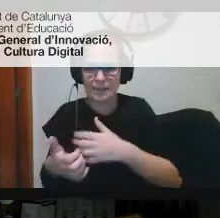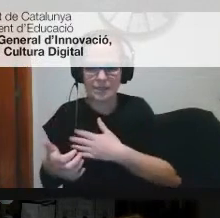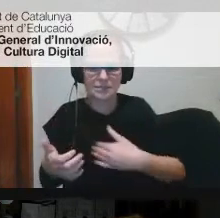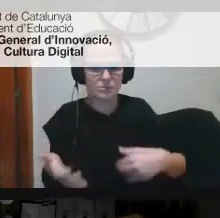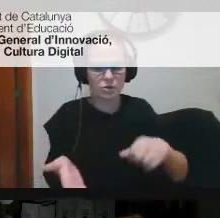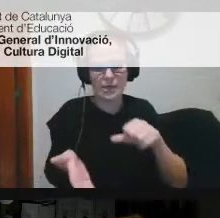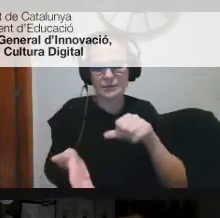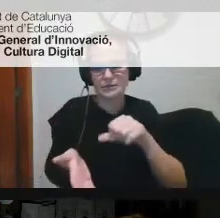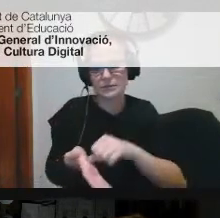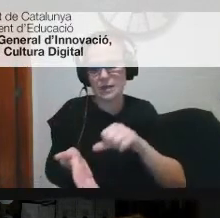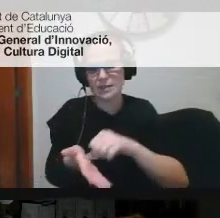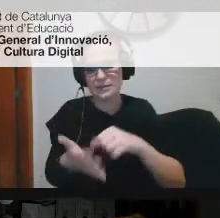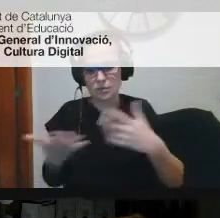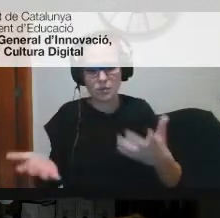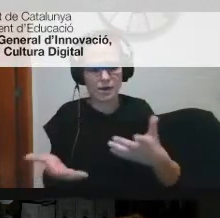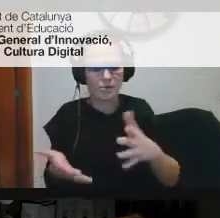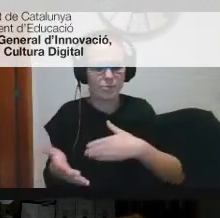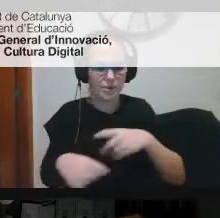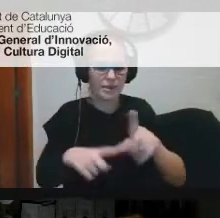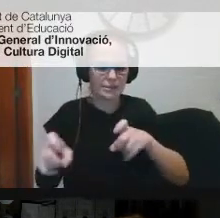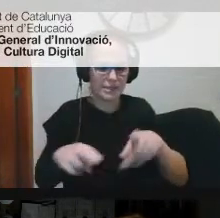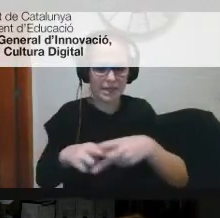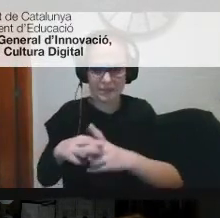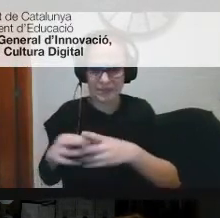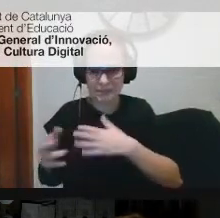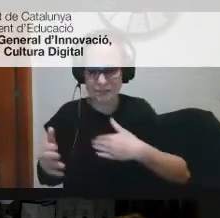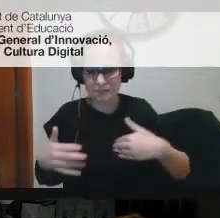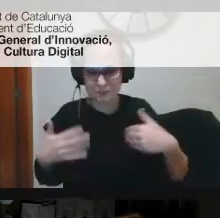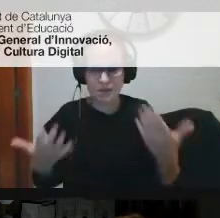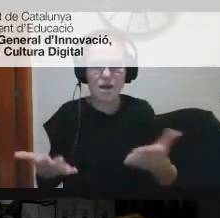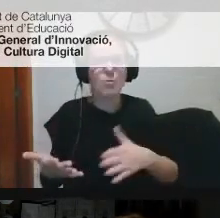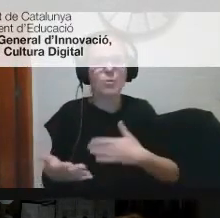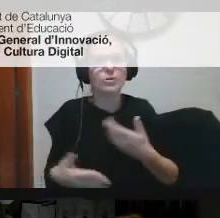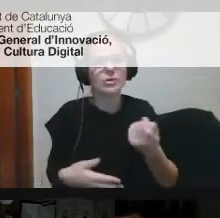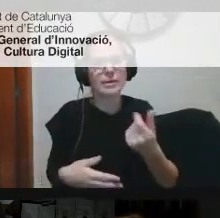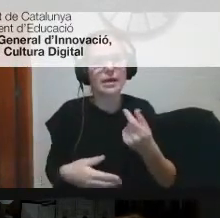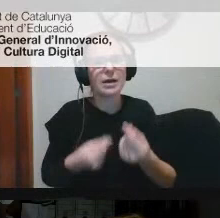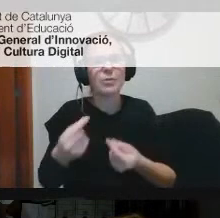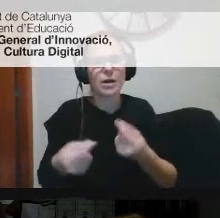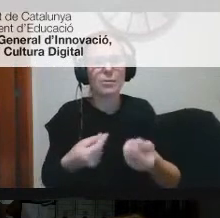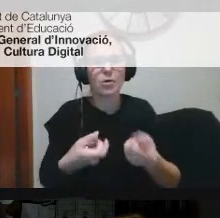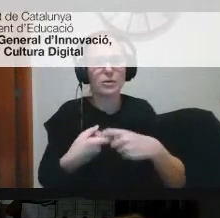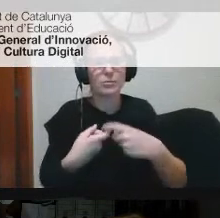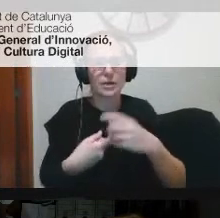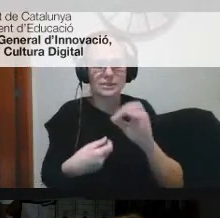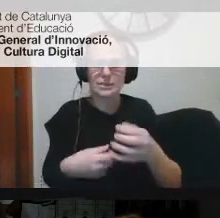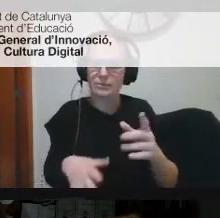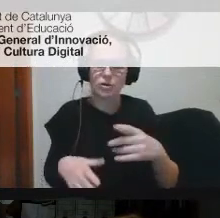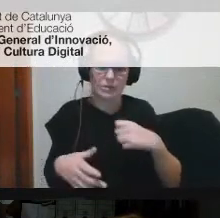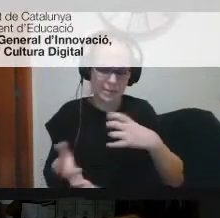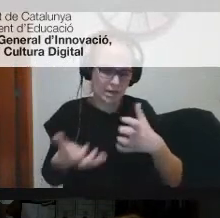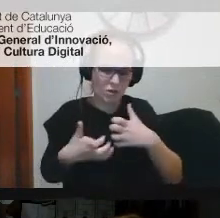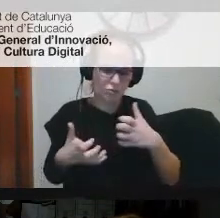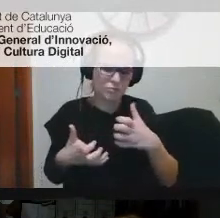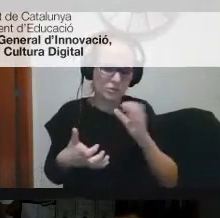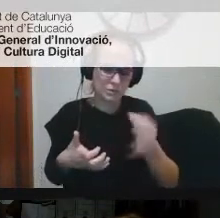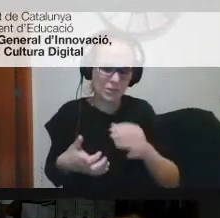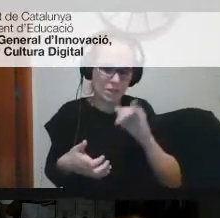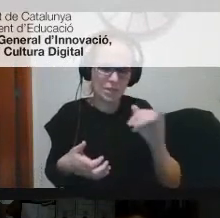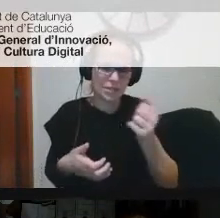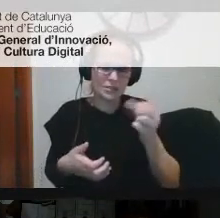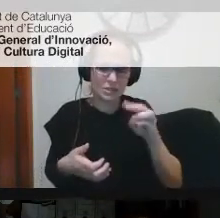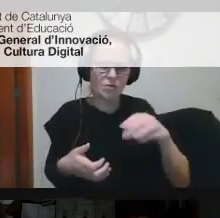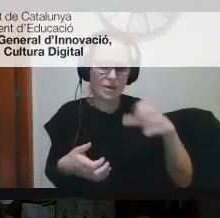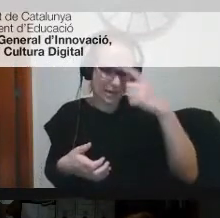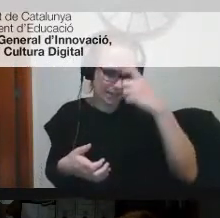al centre poden triar quins tallers van em refereixo que potser ho anem a incorporar a poc a poc però tens tota la raó Jaume crec que hi ha